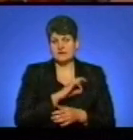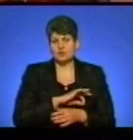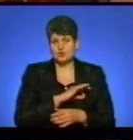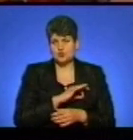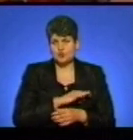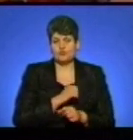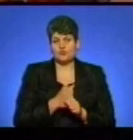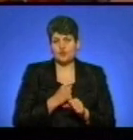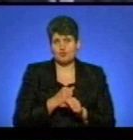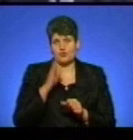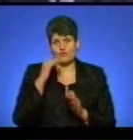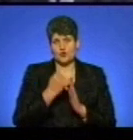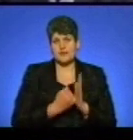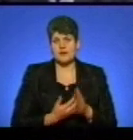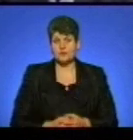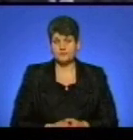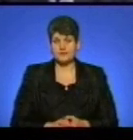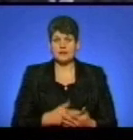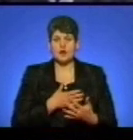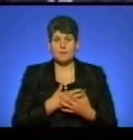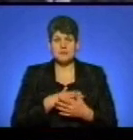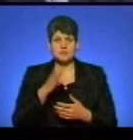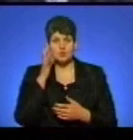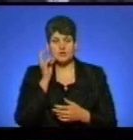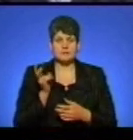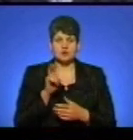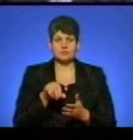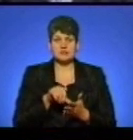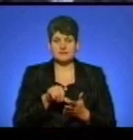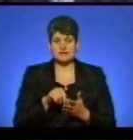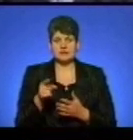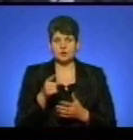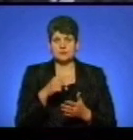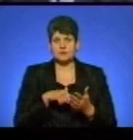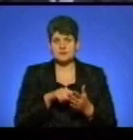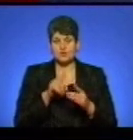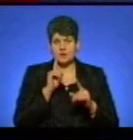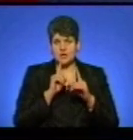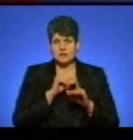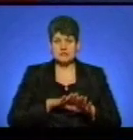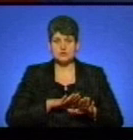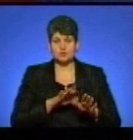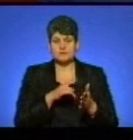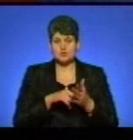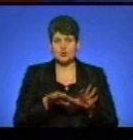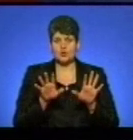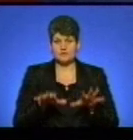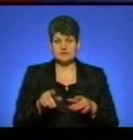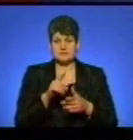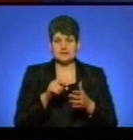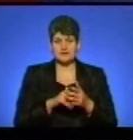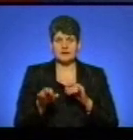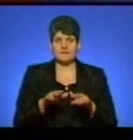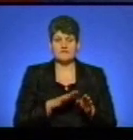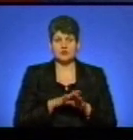в роботі водоканалу. На громадські слухання прийшов представник Тернопільської міської ради, заступник міського голови з питань діяльності